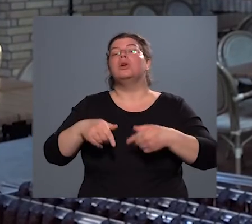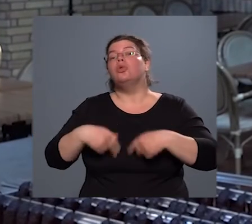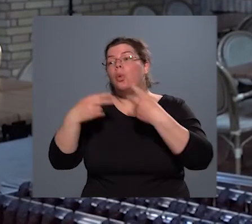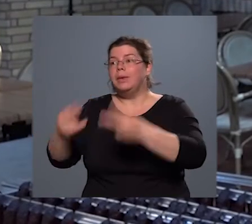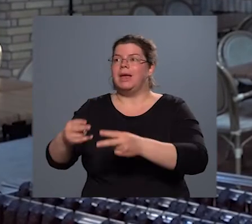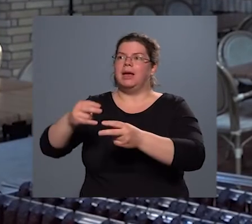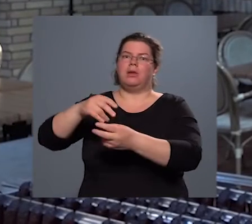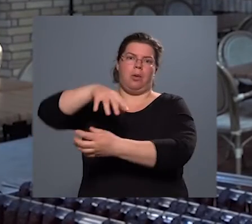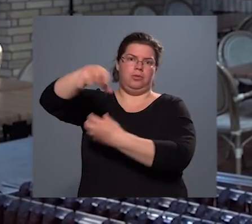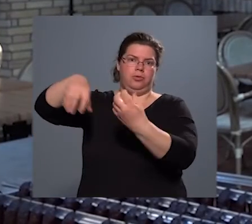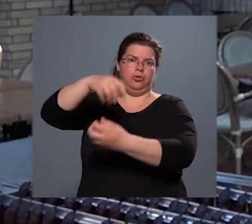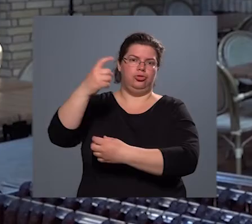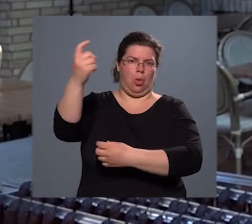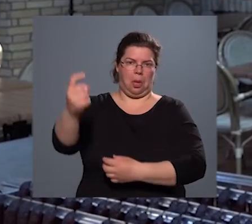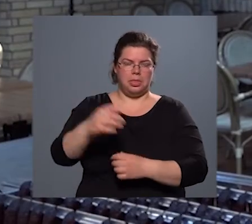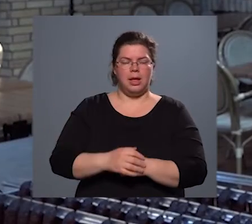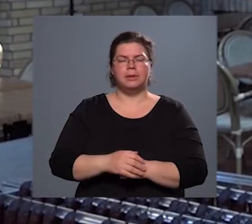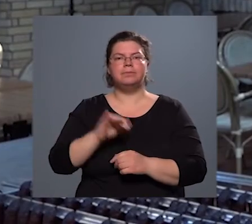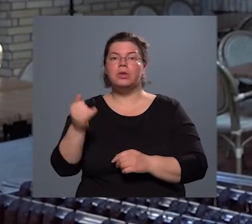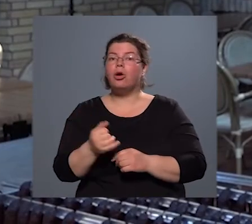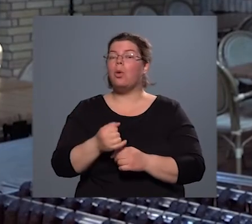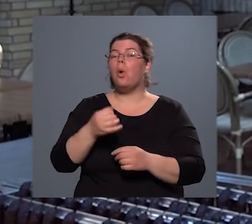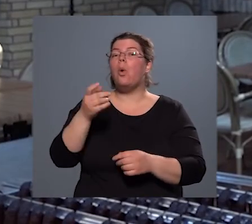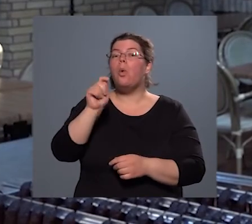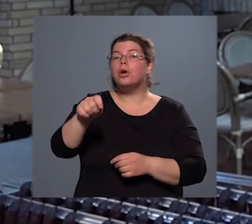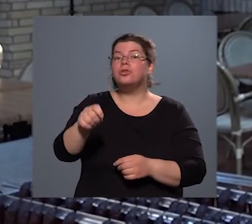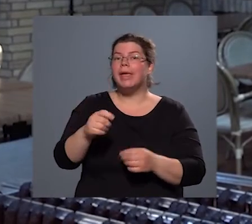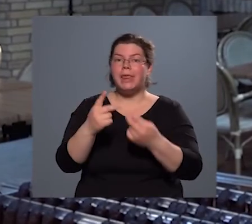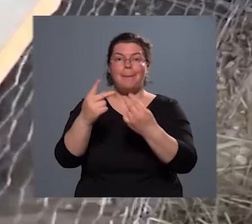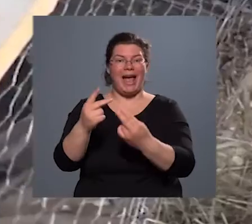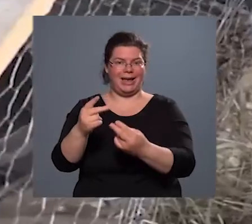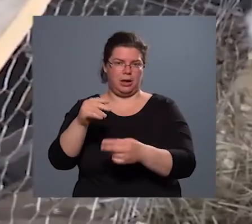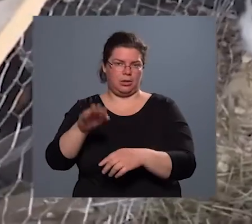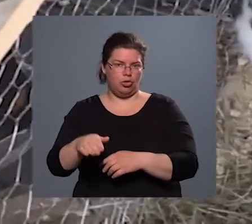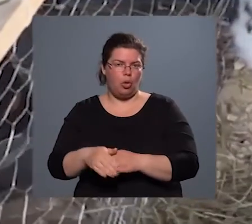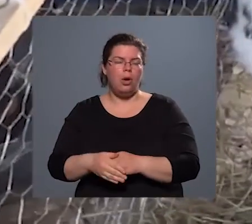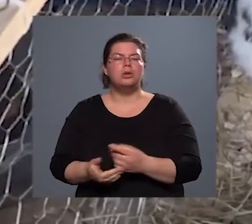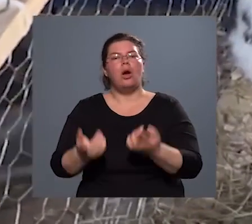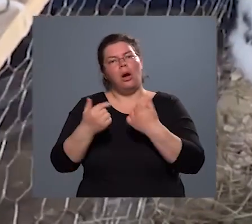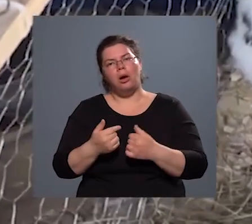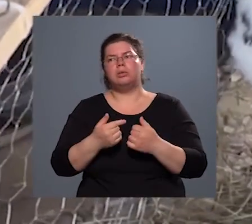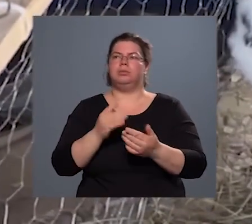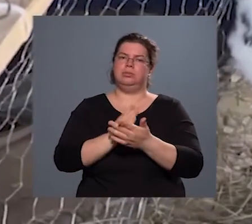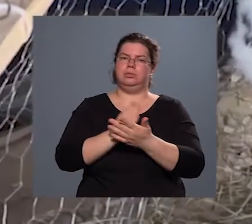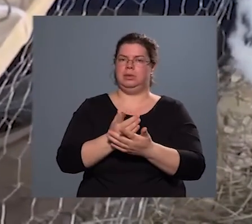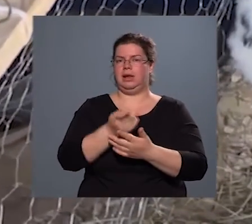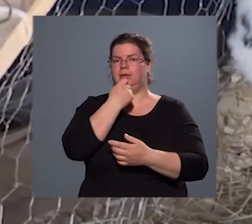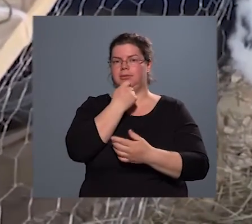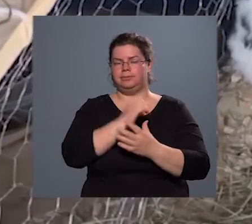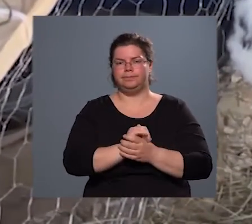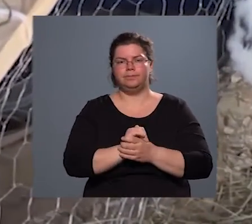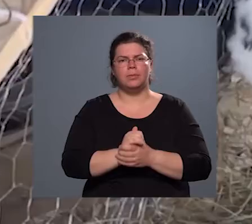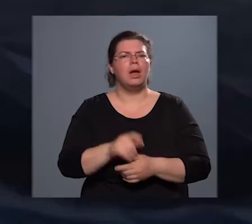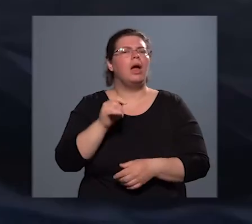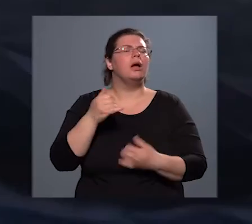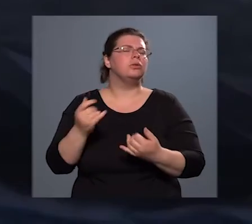hagyták szikkadni. Végülis ez húsvétre ért be úgy nekik, a sonka, hogy akkor lehetett fogyasztani. A jeles napok sorában az